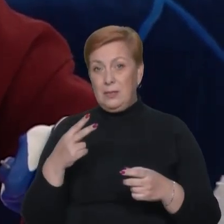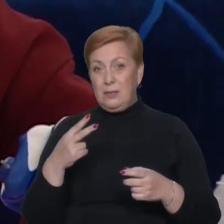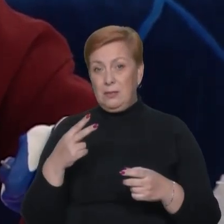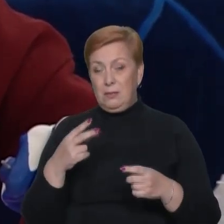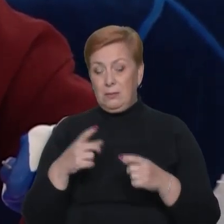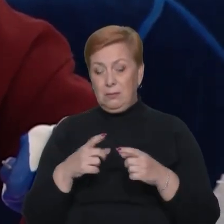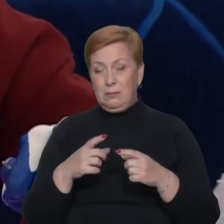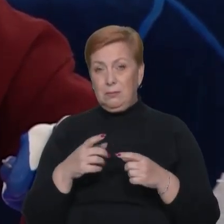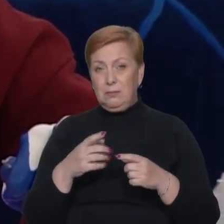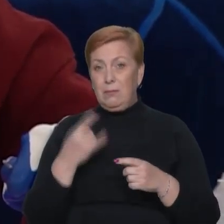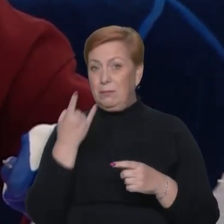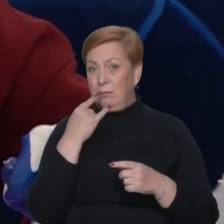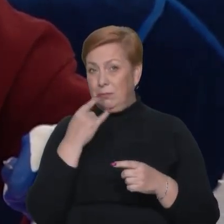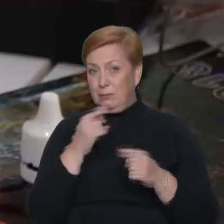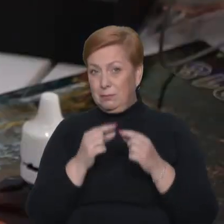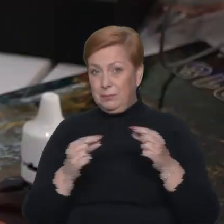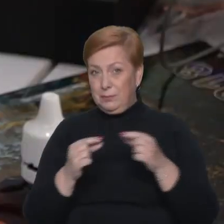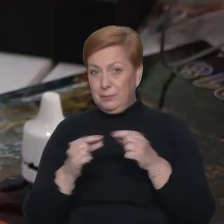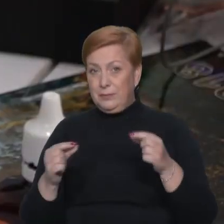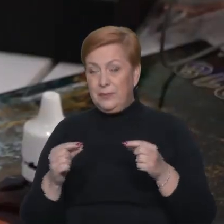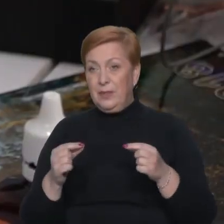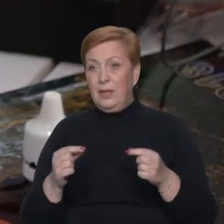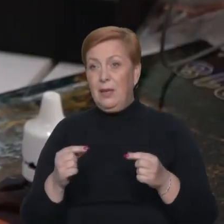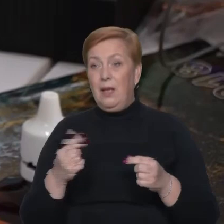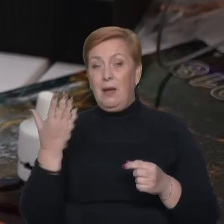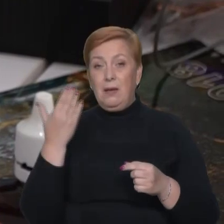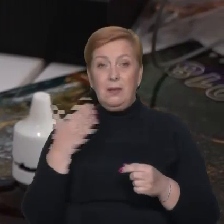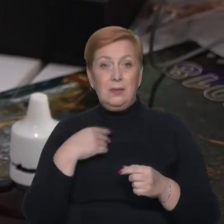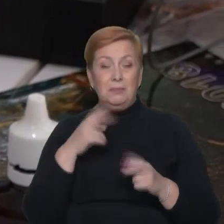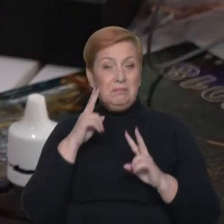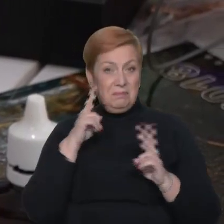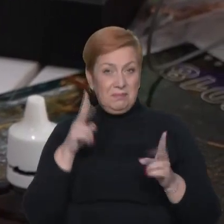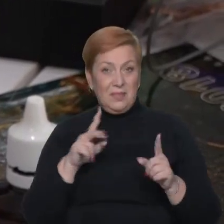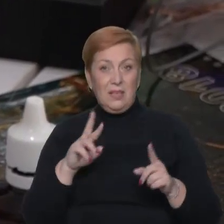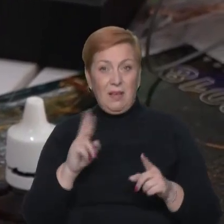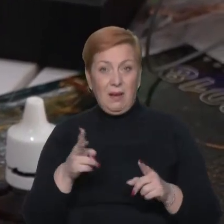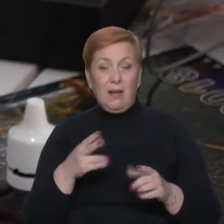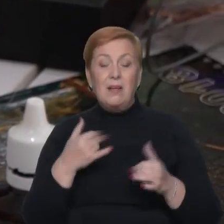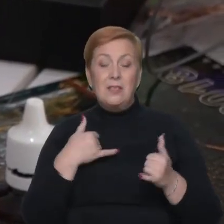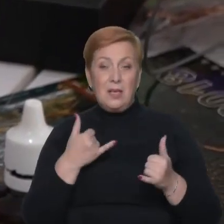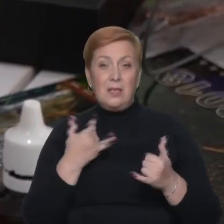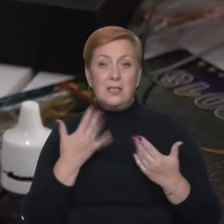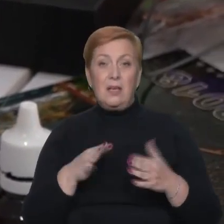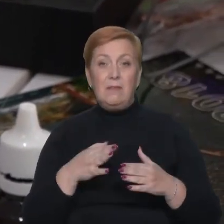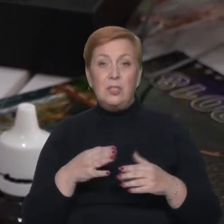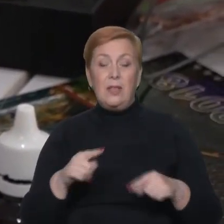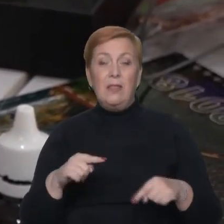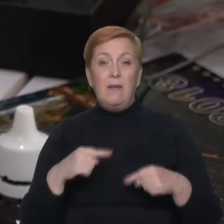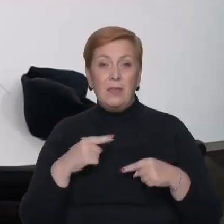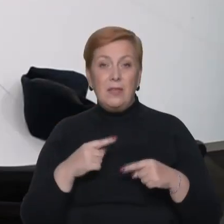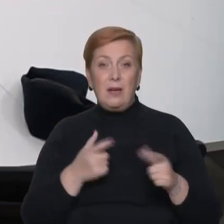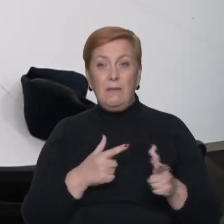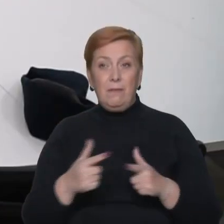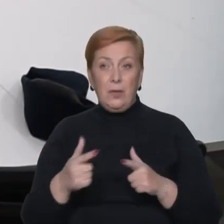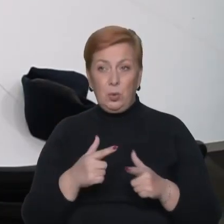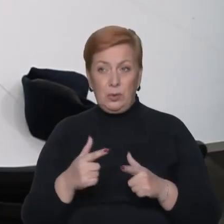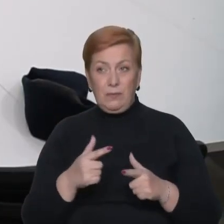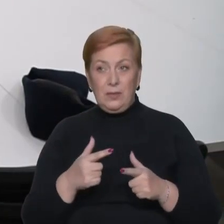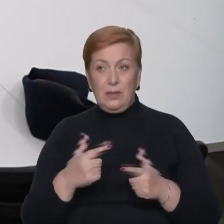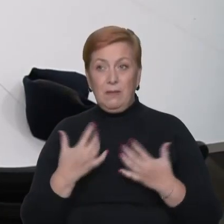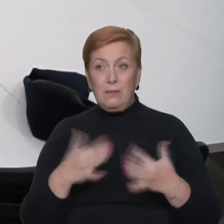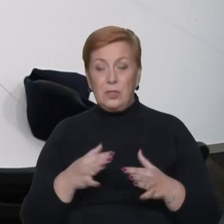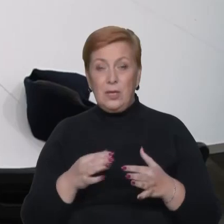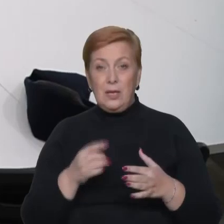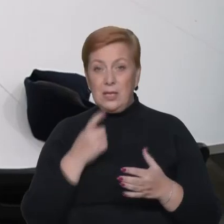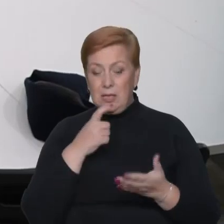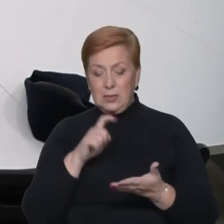навичок паяння у мене не було взагалі. Зараз я знаходжусь на фінальному етапі виготовлення павербанку, тобто вже, власне,